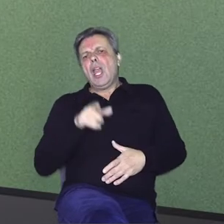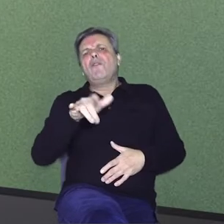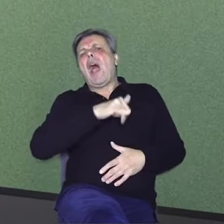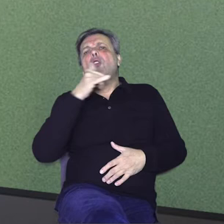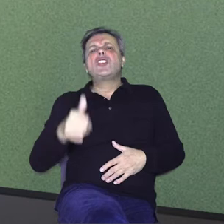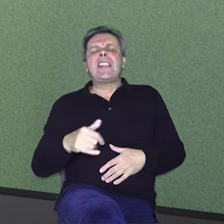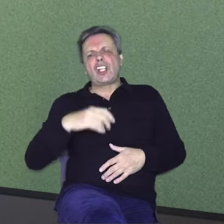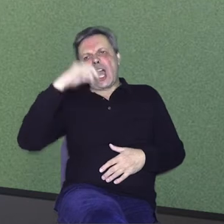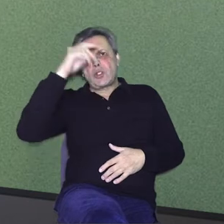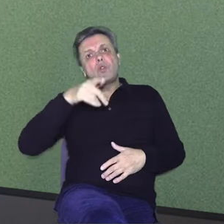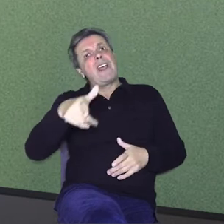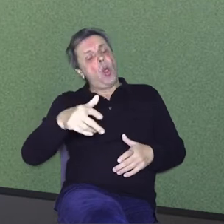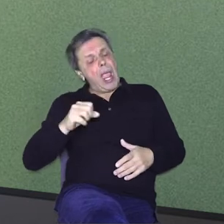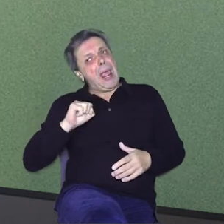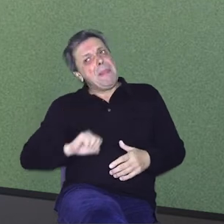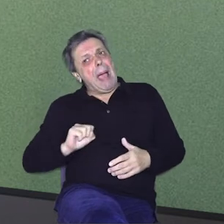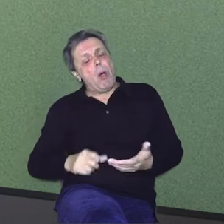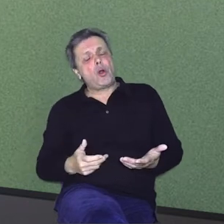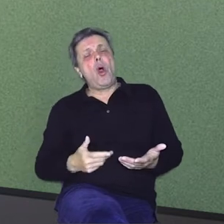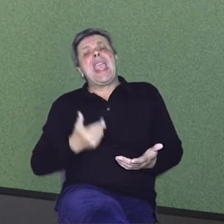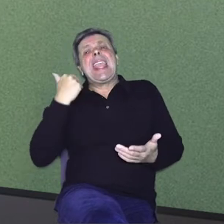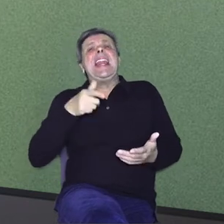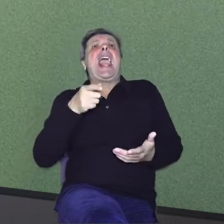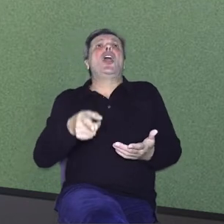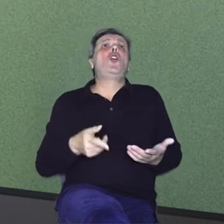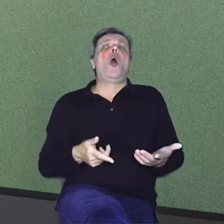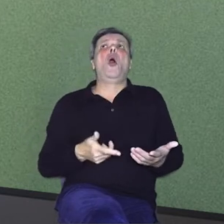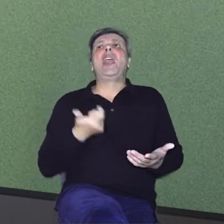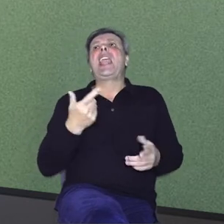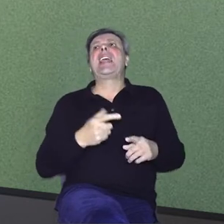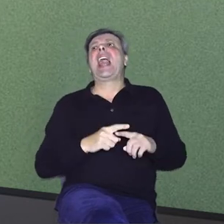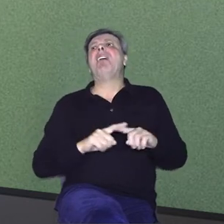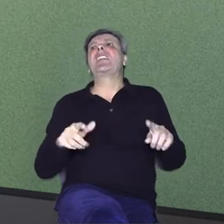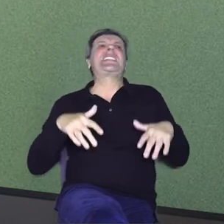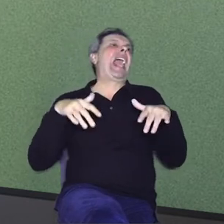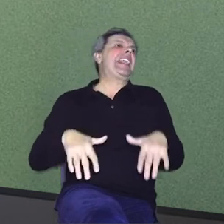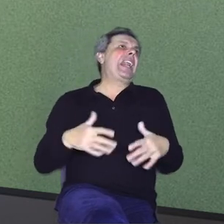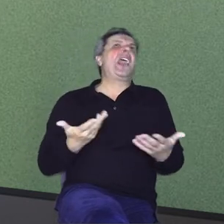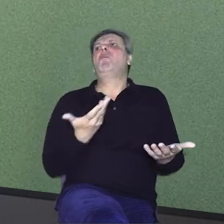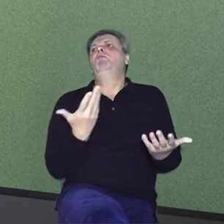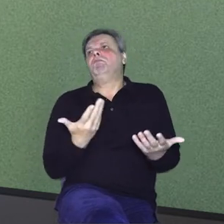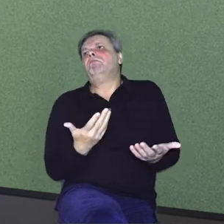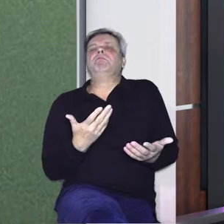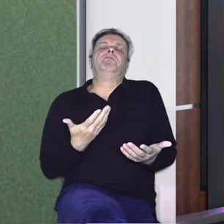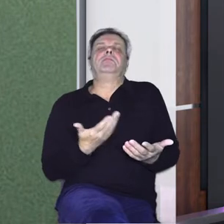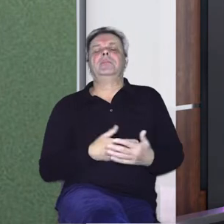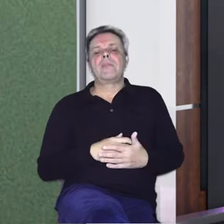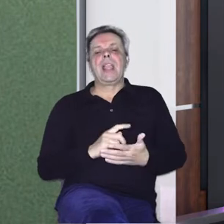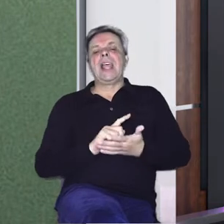jako naporno ili je to više jedna vrsta igre koja čini zadovoljstvo?